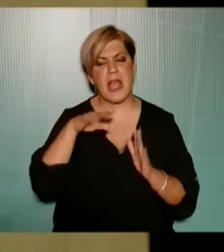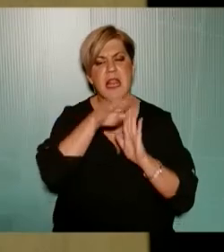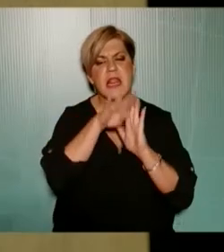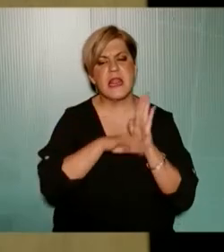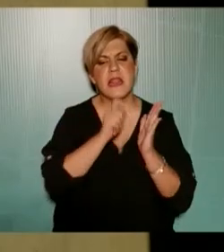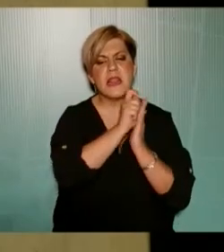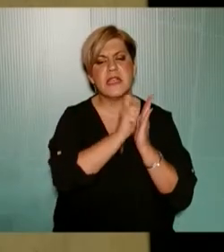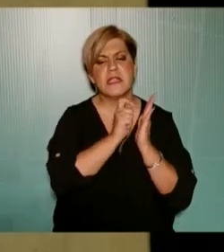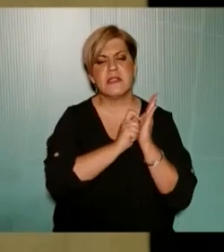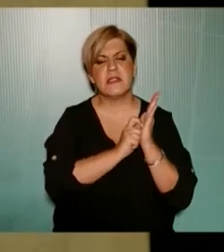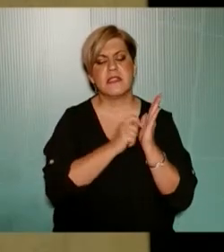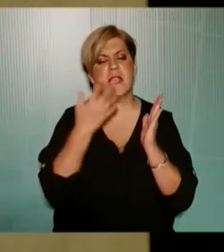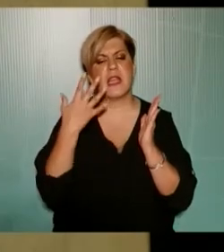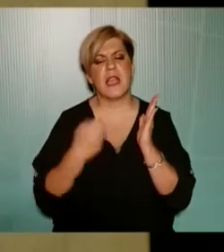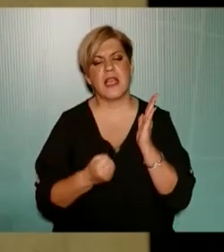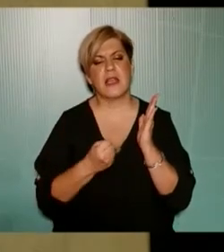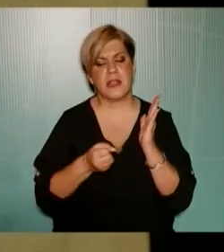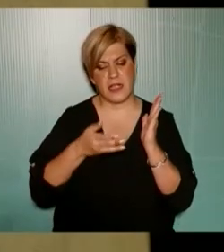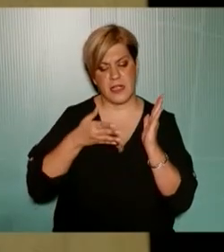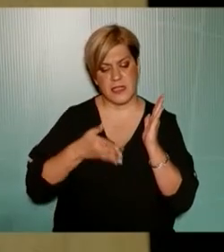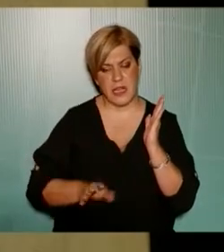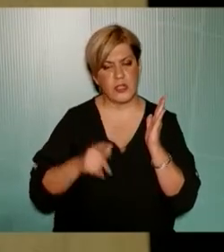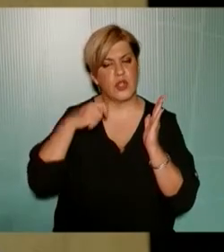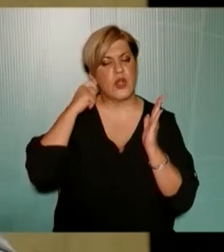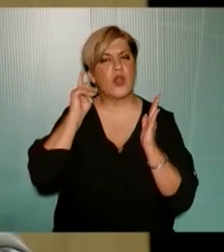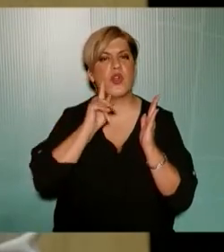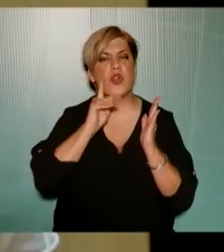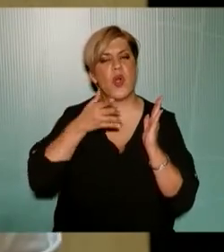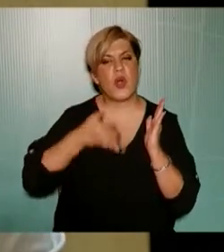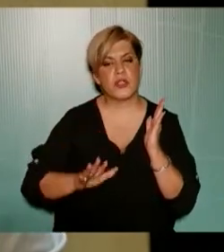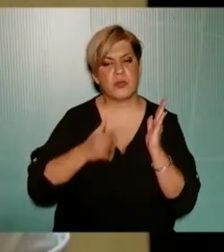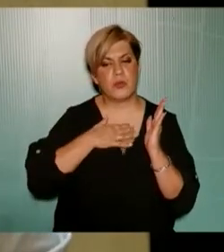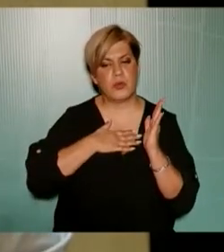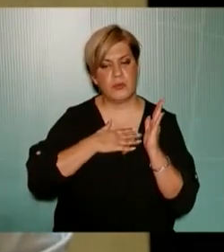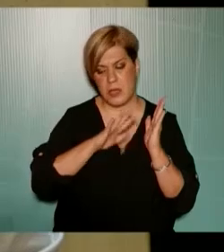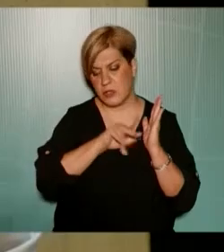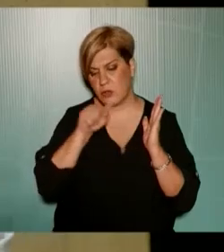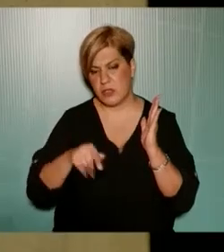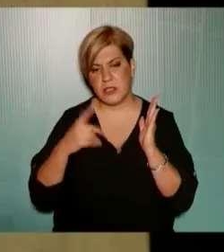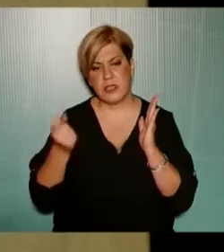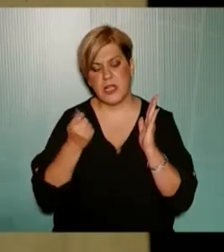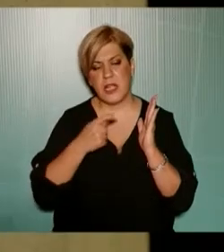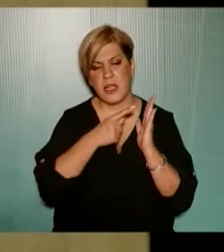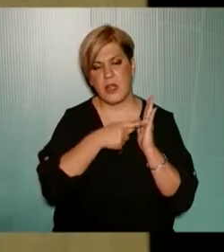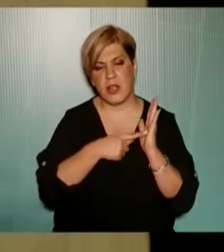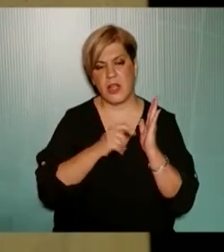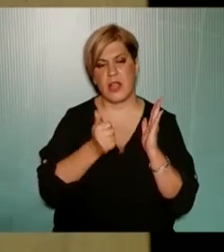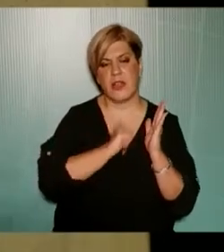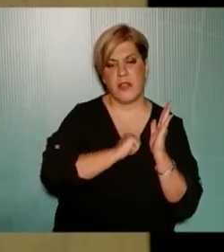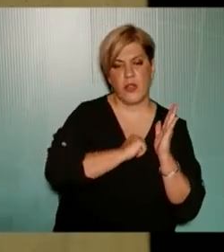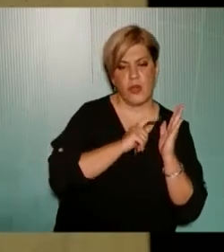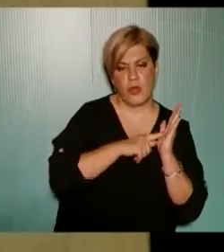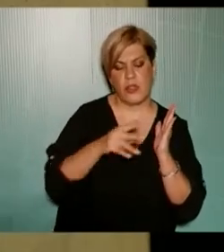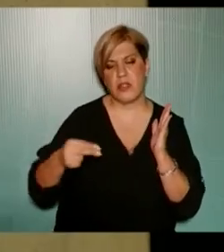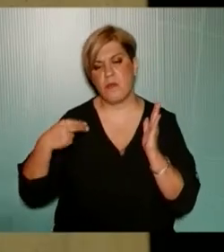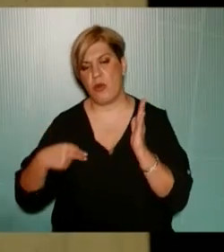τι έχω από τη γέννηση της κόρης μου μέχρι σήμερα τι έχει αναφορά σε ιδιωτικό τομέα και τι